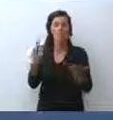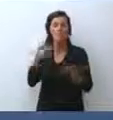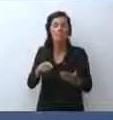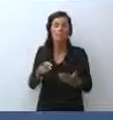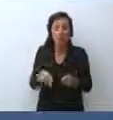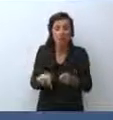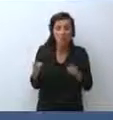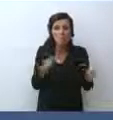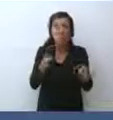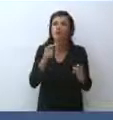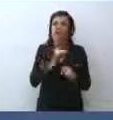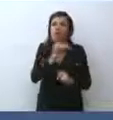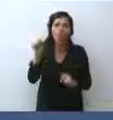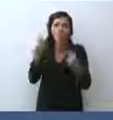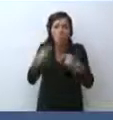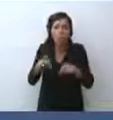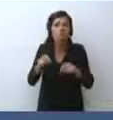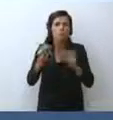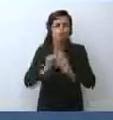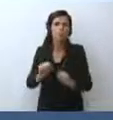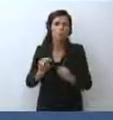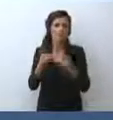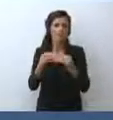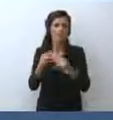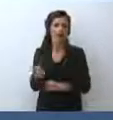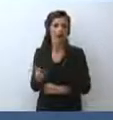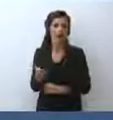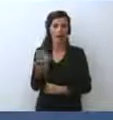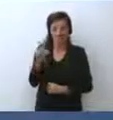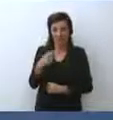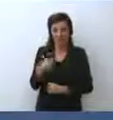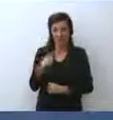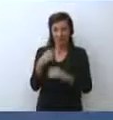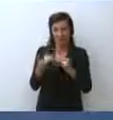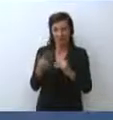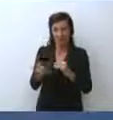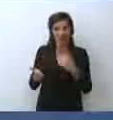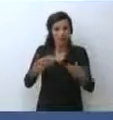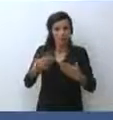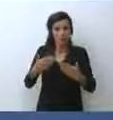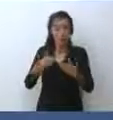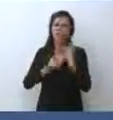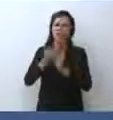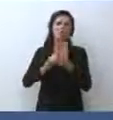possiamo fare ora e di cui abbiamo tra l'altro un risultato immediato, lo facciamo.